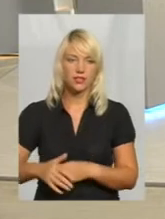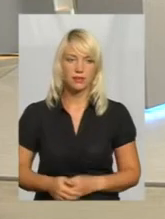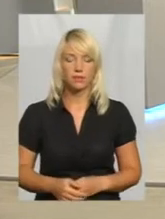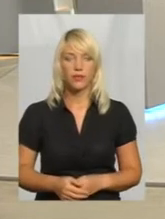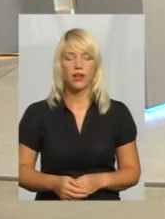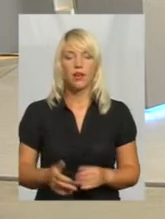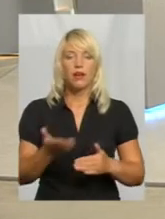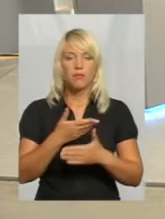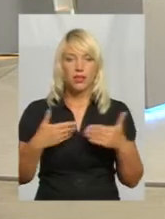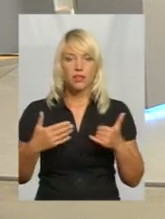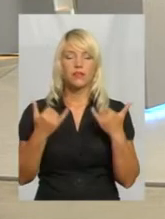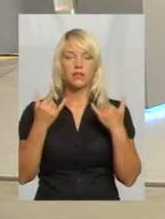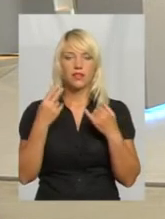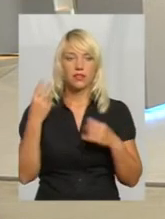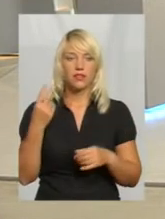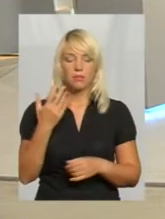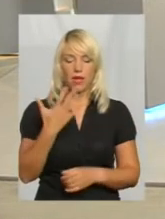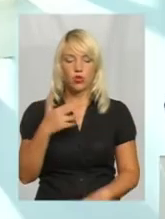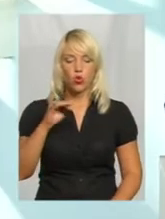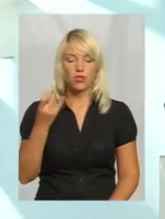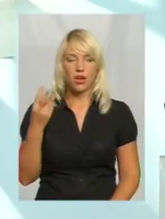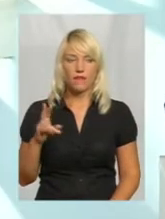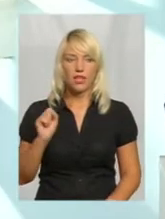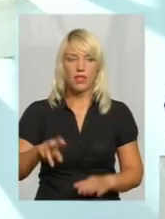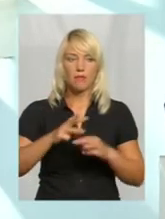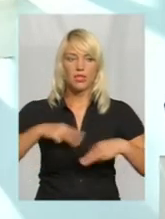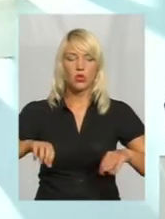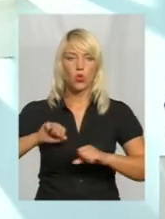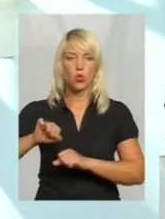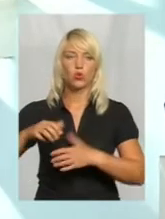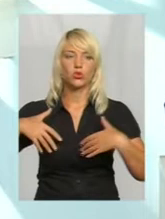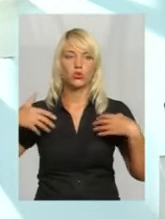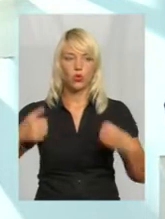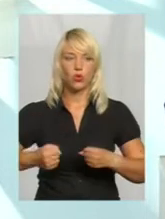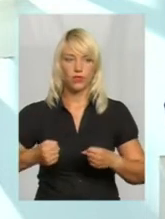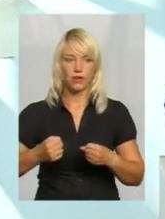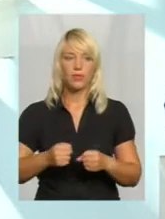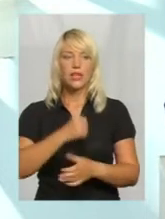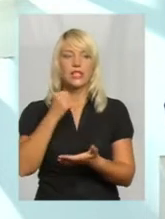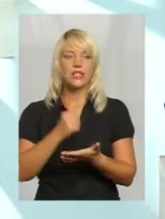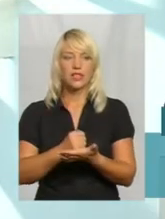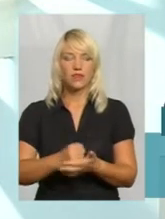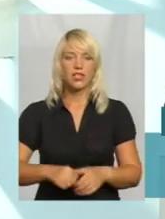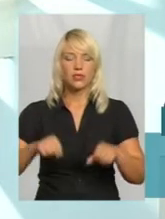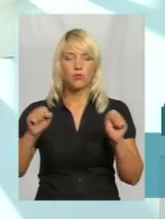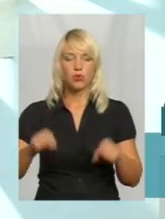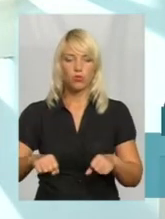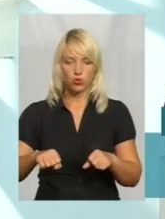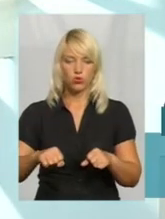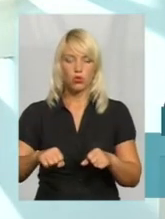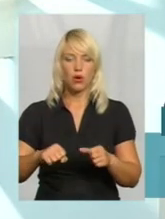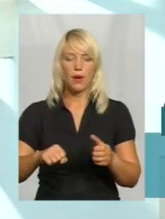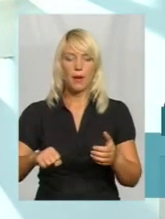Ми 5 травня на Міністерство охорони здоров'я затвердили спроможну мережу